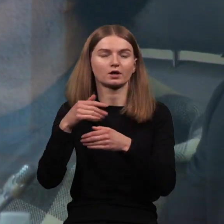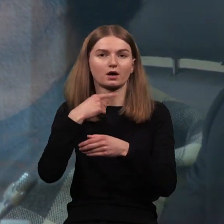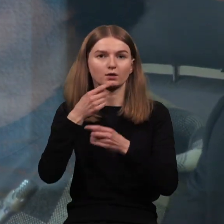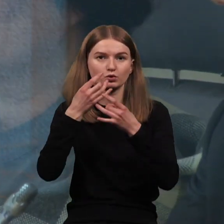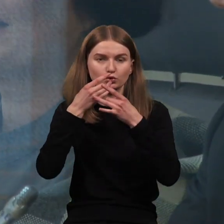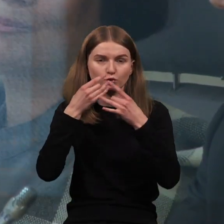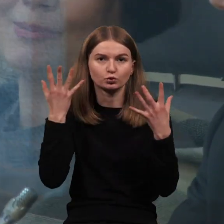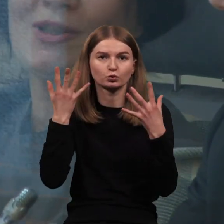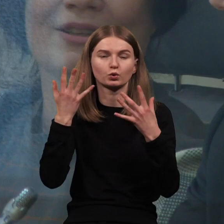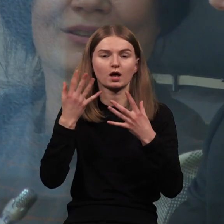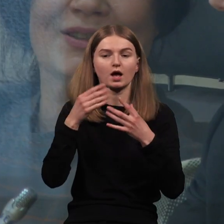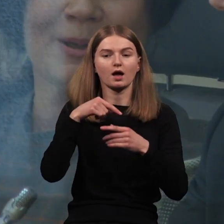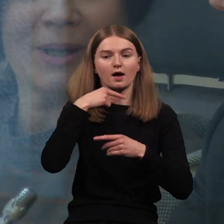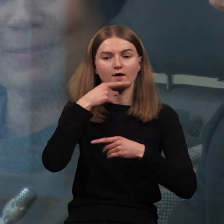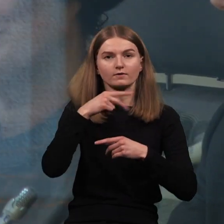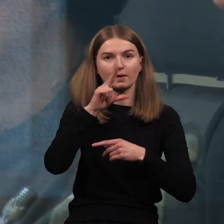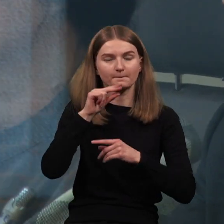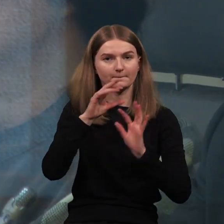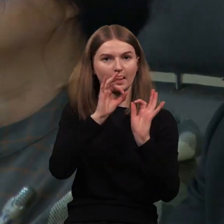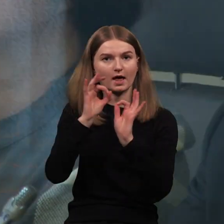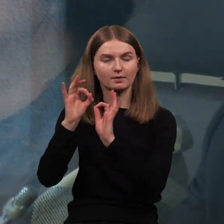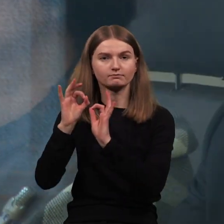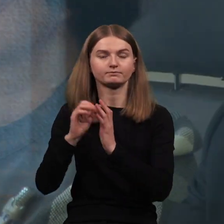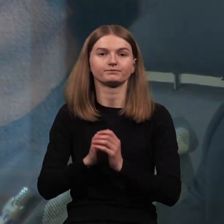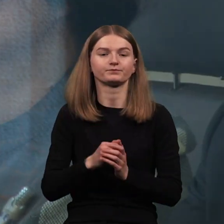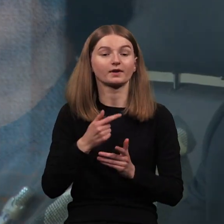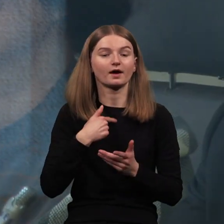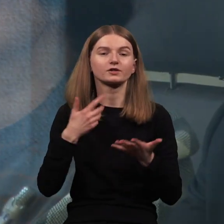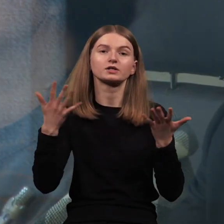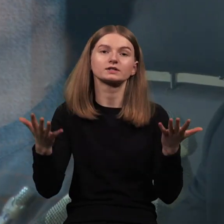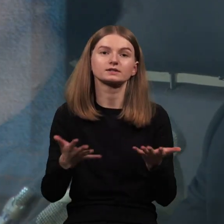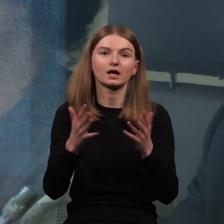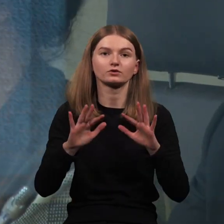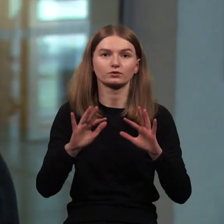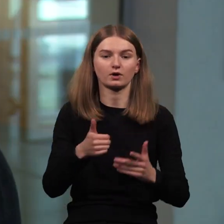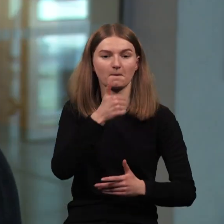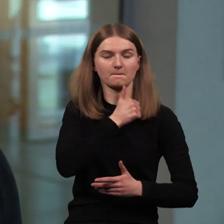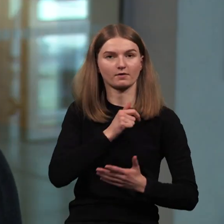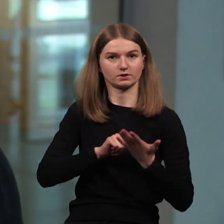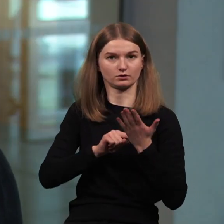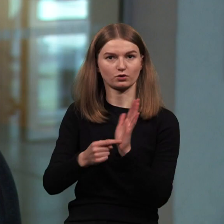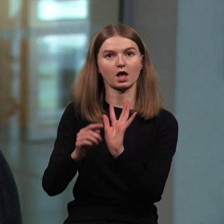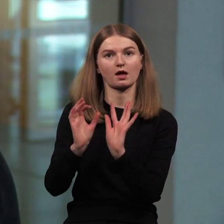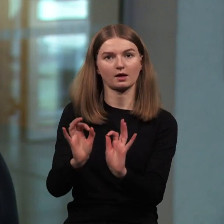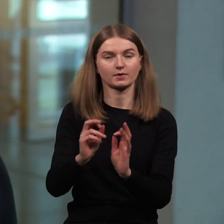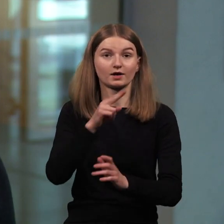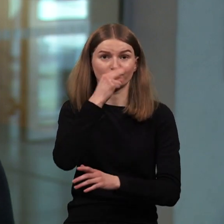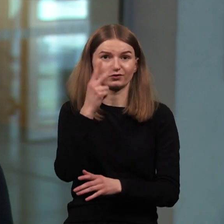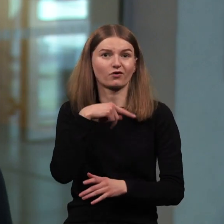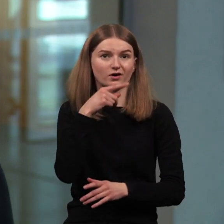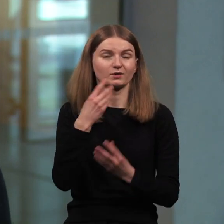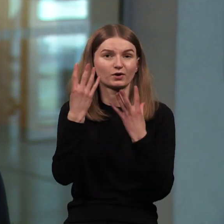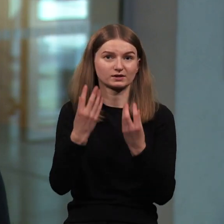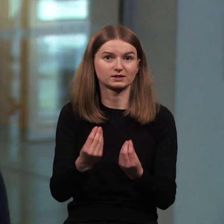taisyklingos kalbos vartojimo problemas. Aš visada skatinu mokyti per pavyzdį ir lietuvių kalbos dienos nėra